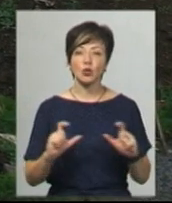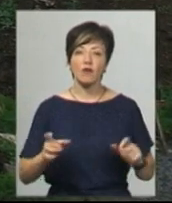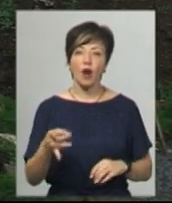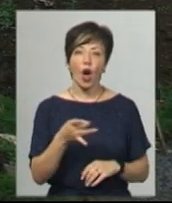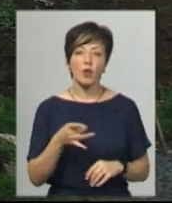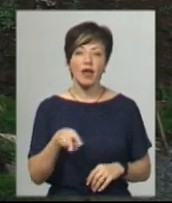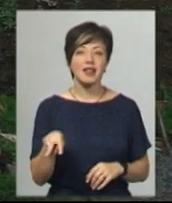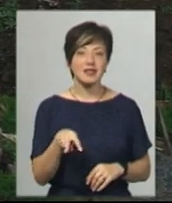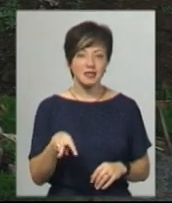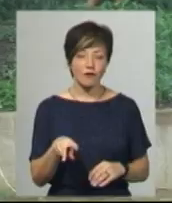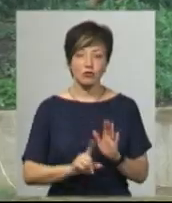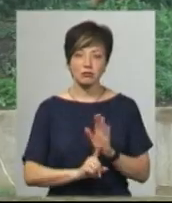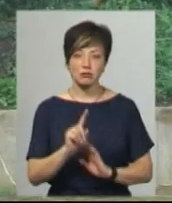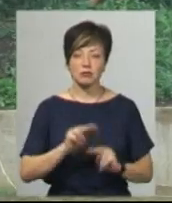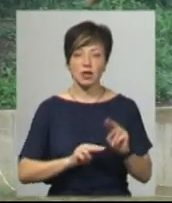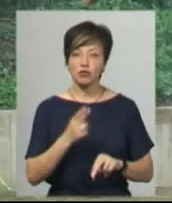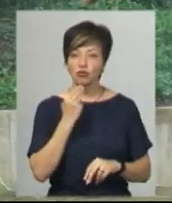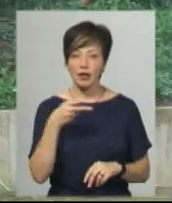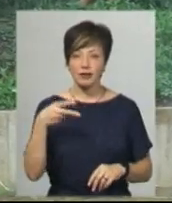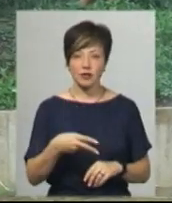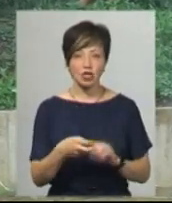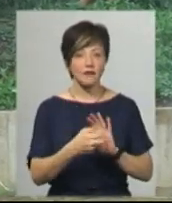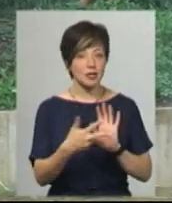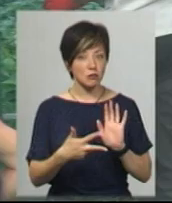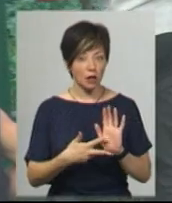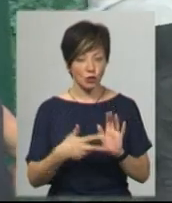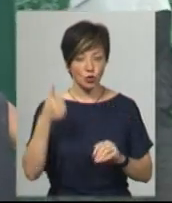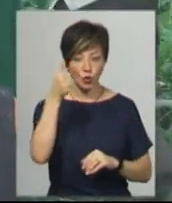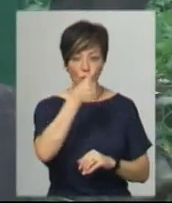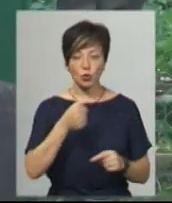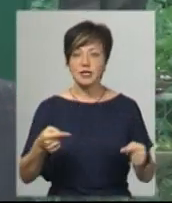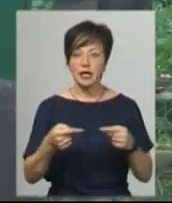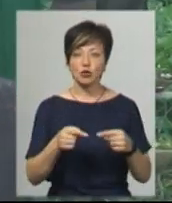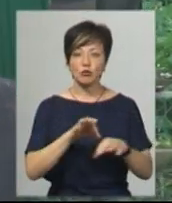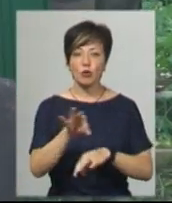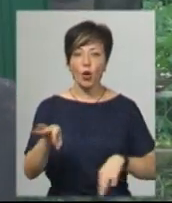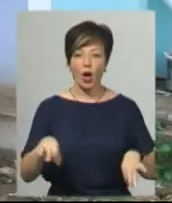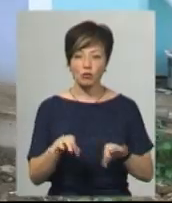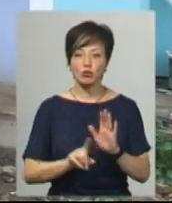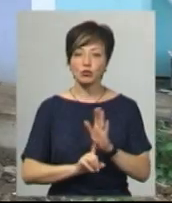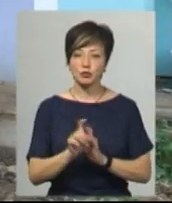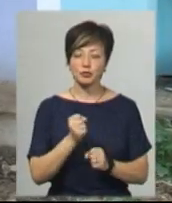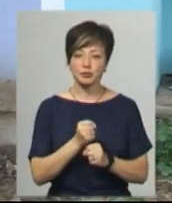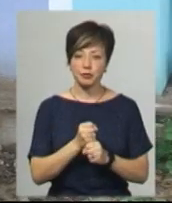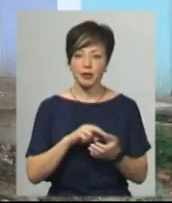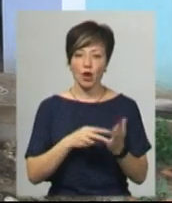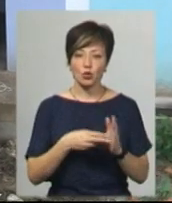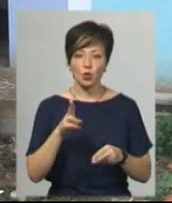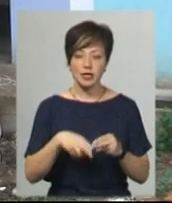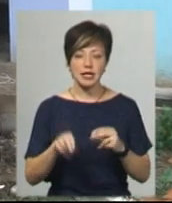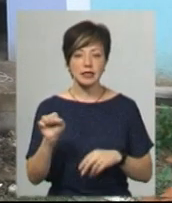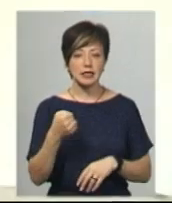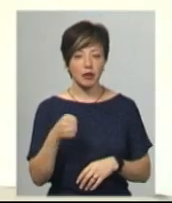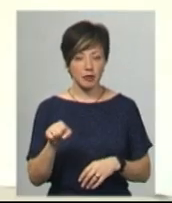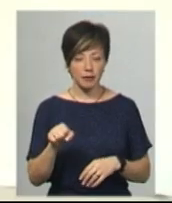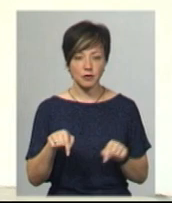мікрорайоні Лезневе розпочали будувати у червні 2018 року. Згідно з проєктом, ввести його в експлуатацію планують до кінця серпня